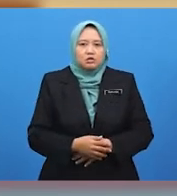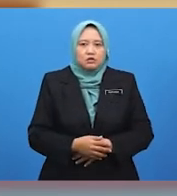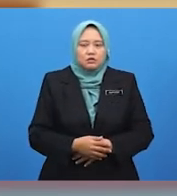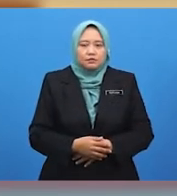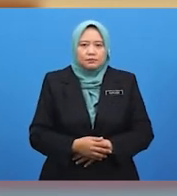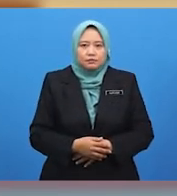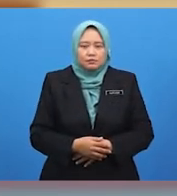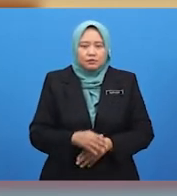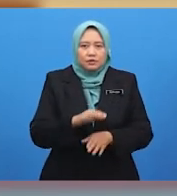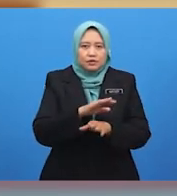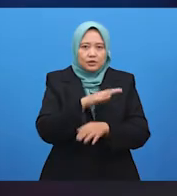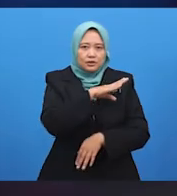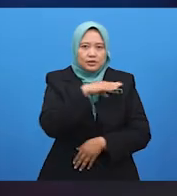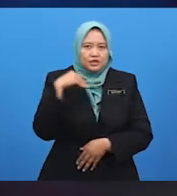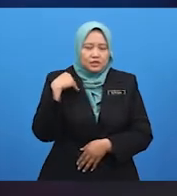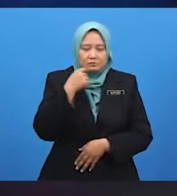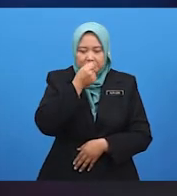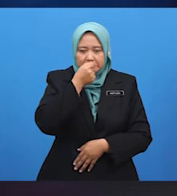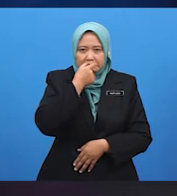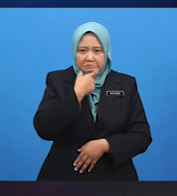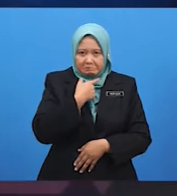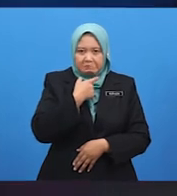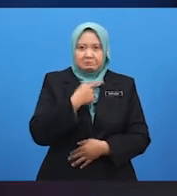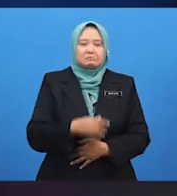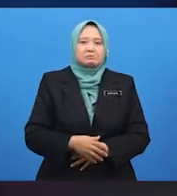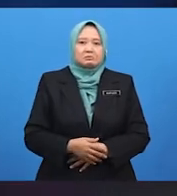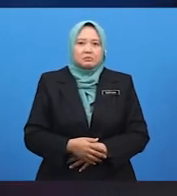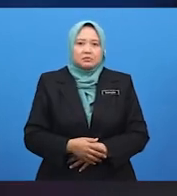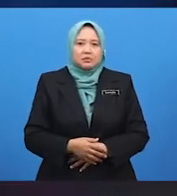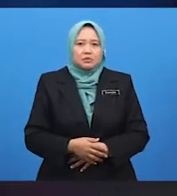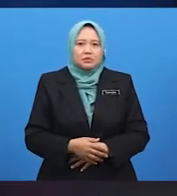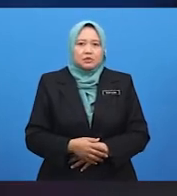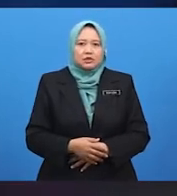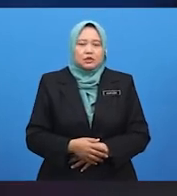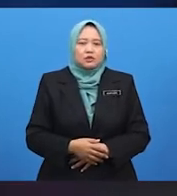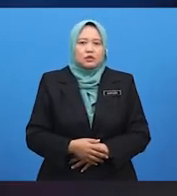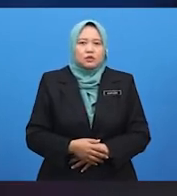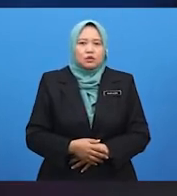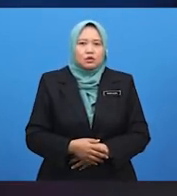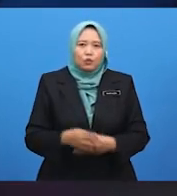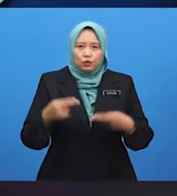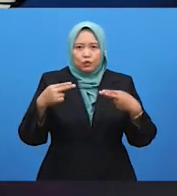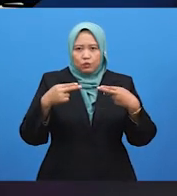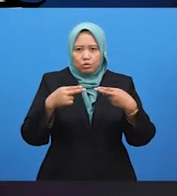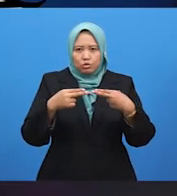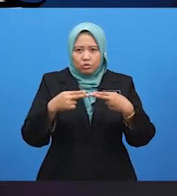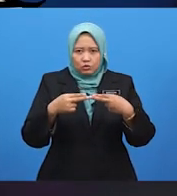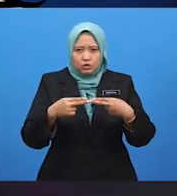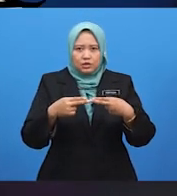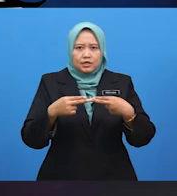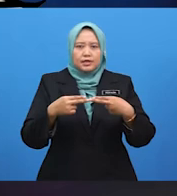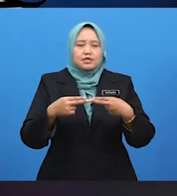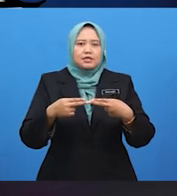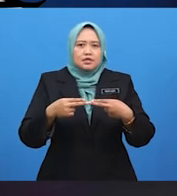menerima teguran yang diberi oleh Kamal, memang inilah akan terjadi. Hubungan akan menjadi